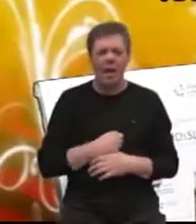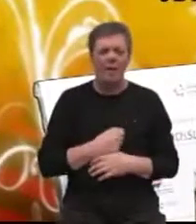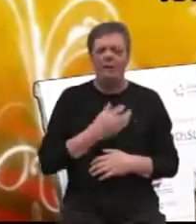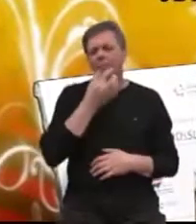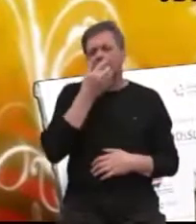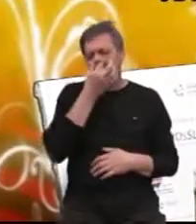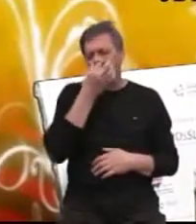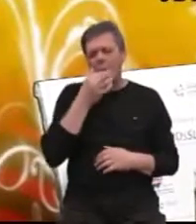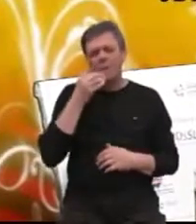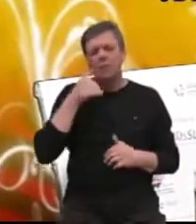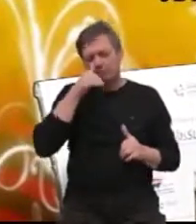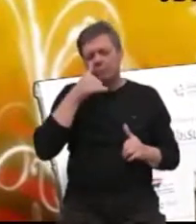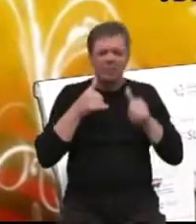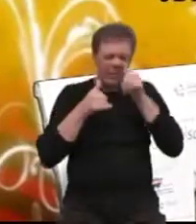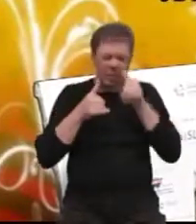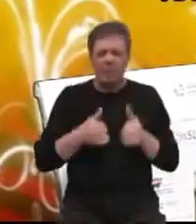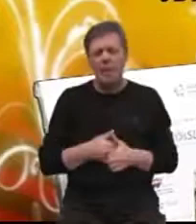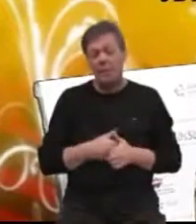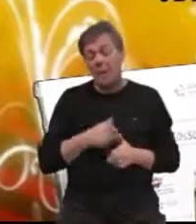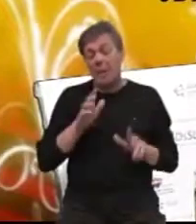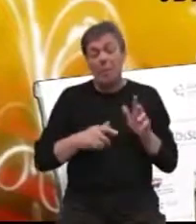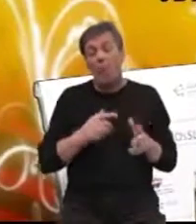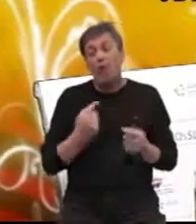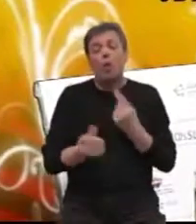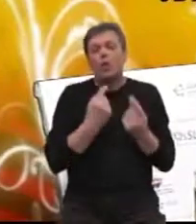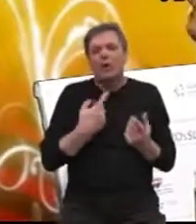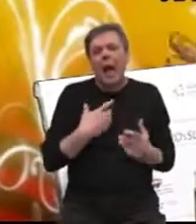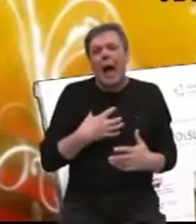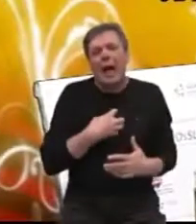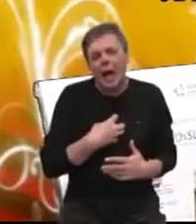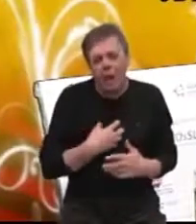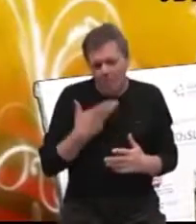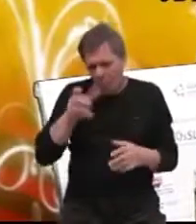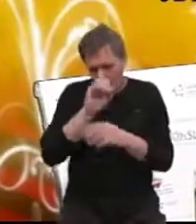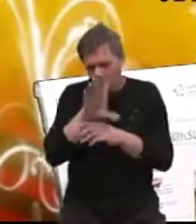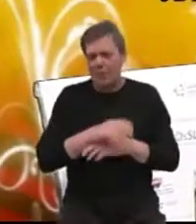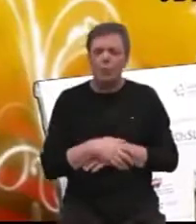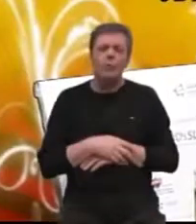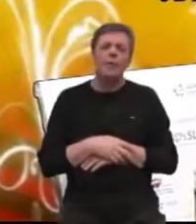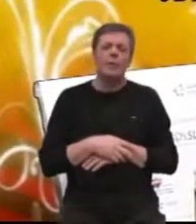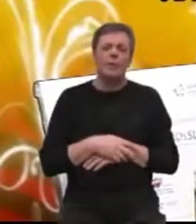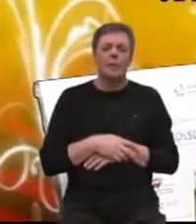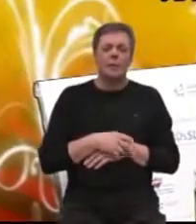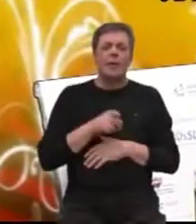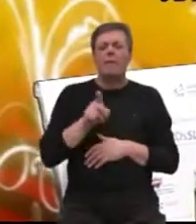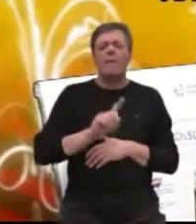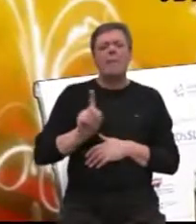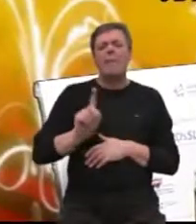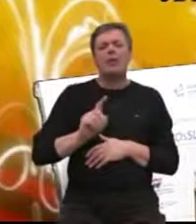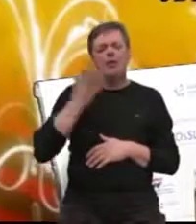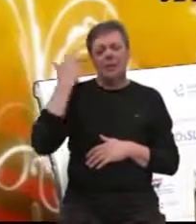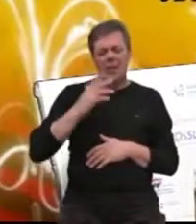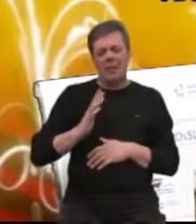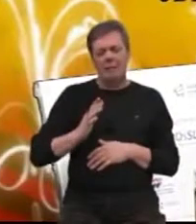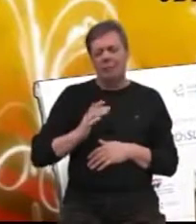nos, kako vidite. Pa se može desiti da počne malo kašat u emisiju. Svi smo tu strategiju razvoji tako da vi nećete biti oštećeni.